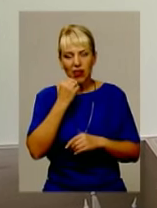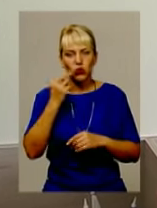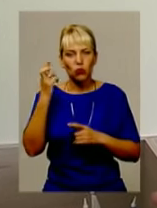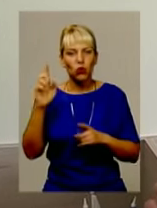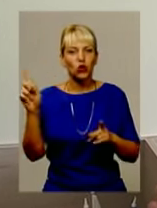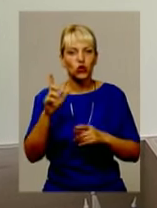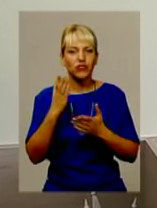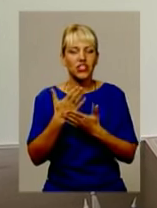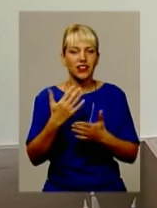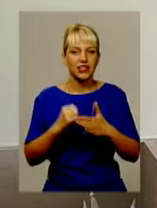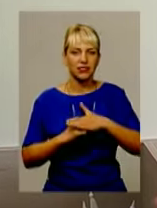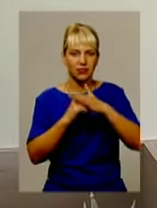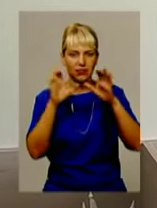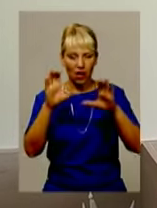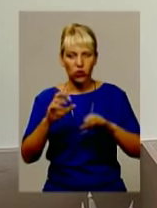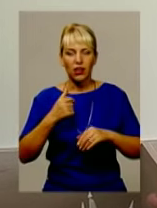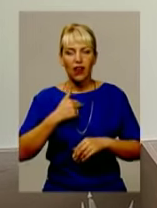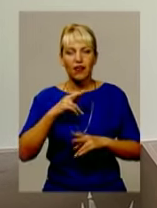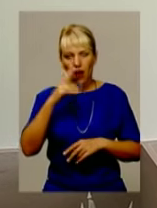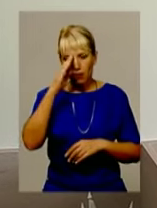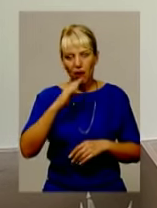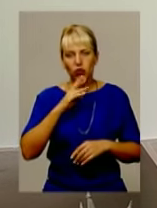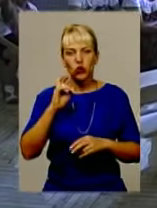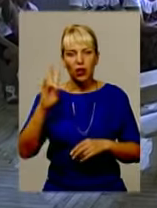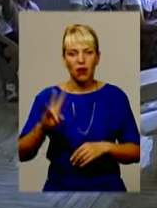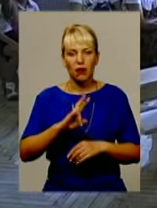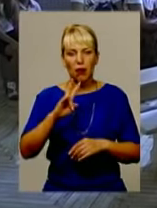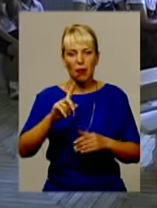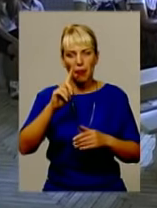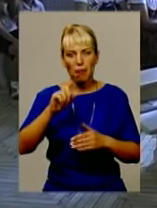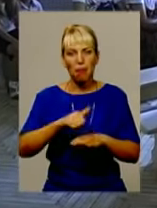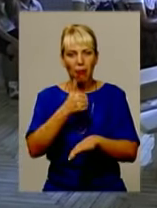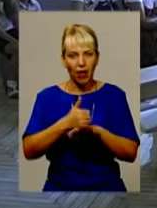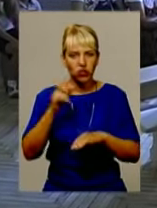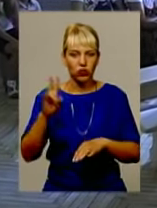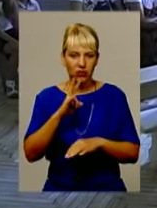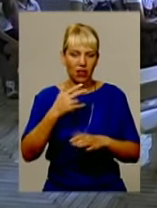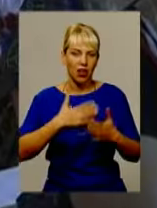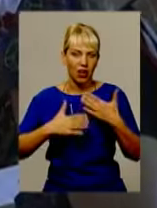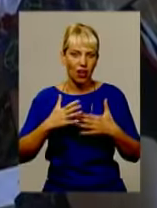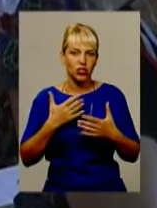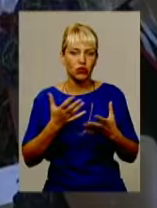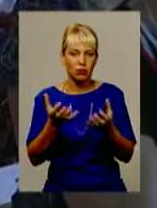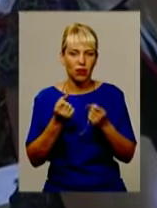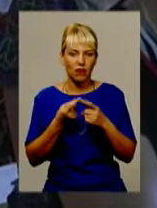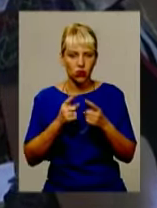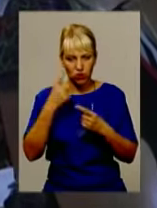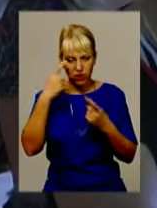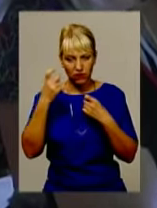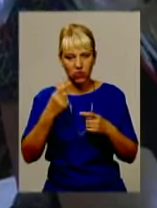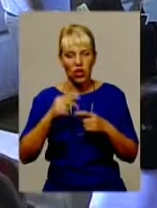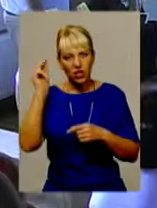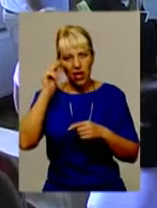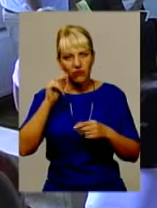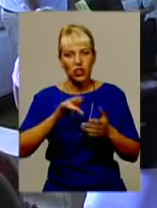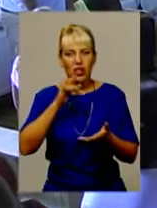І тому я і як батько, і як пастор церкви радост прийняв цю звістку. У цьому навчальному закладі зібрані найкращі інноваційні програми, дозволені